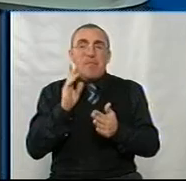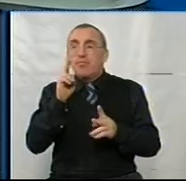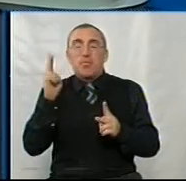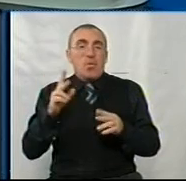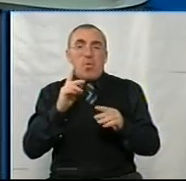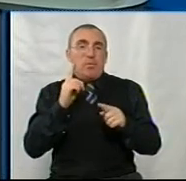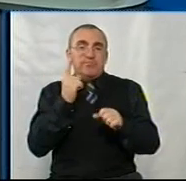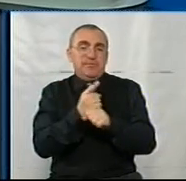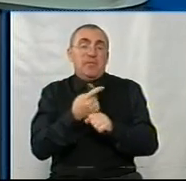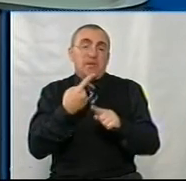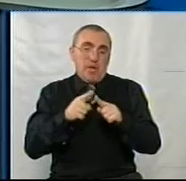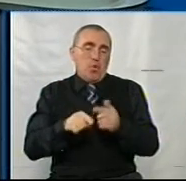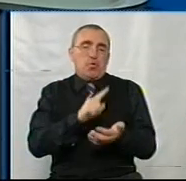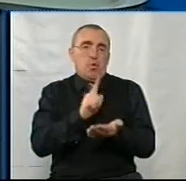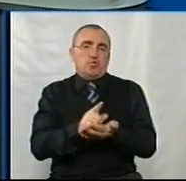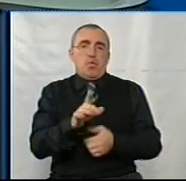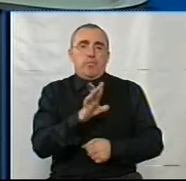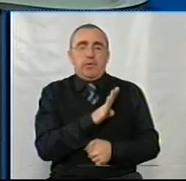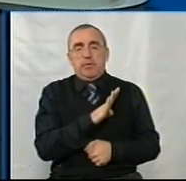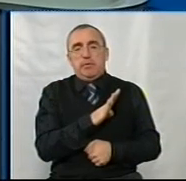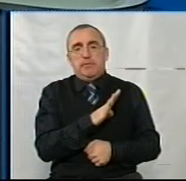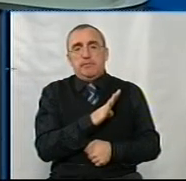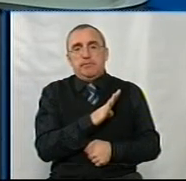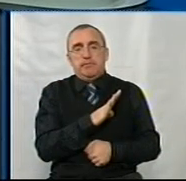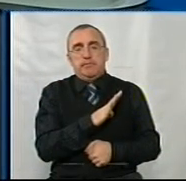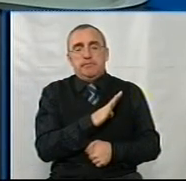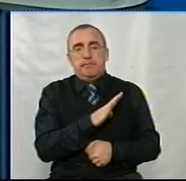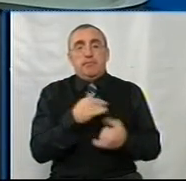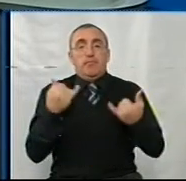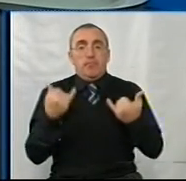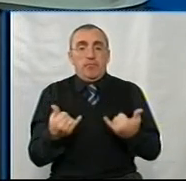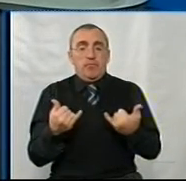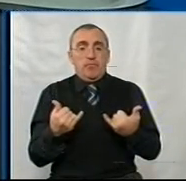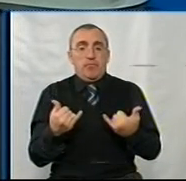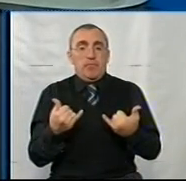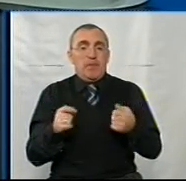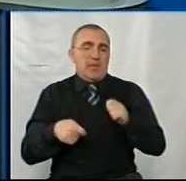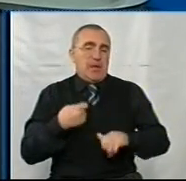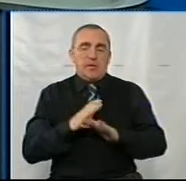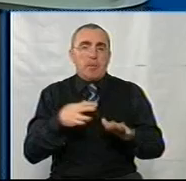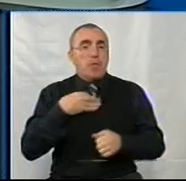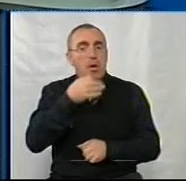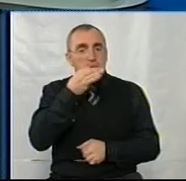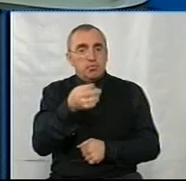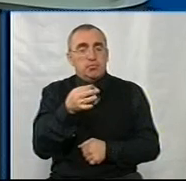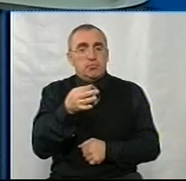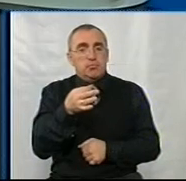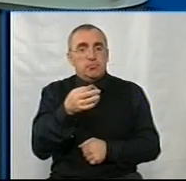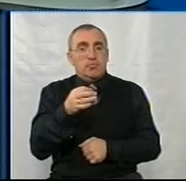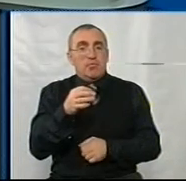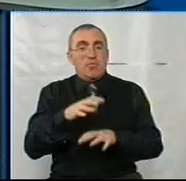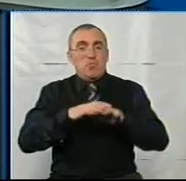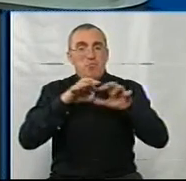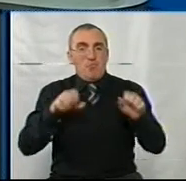ніхто не заперечить, так воно і должно бути. Тож, і сьогодні недавно, я кажу, можливо,